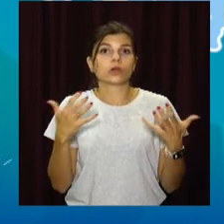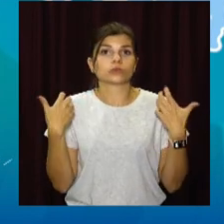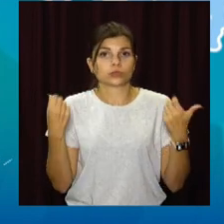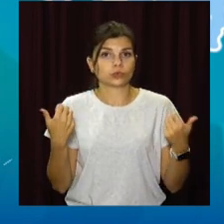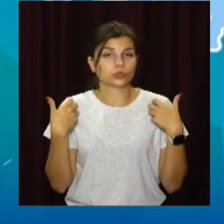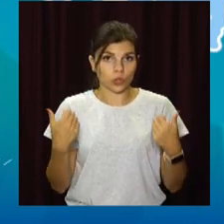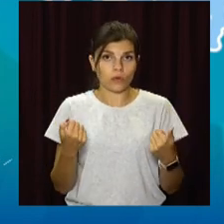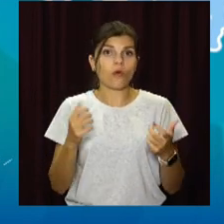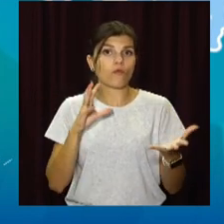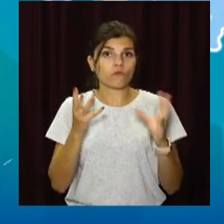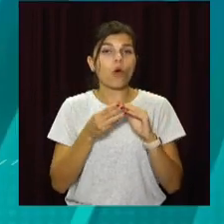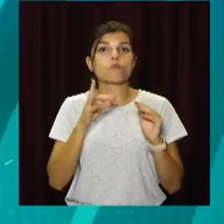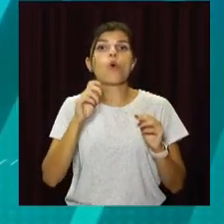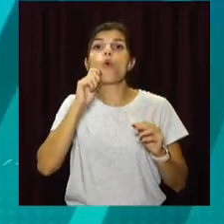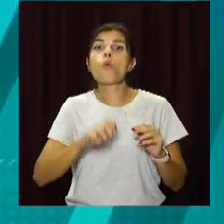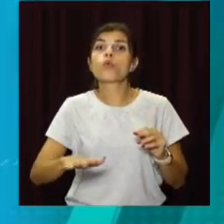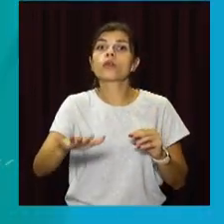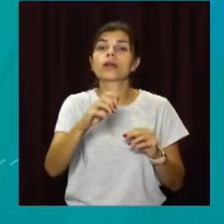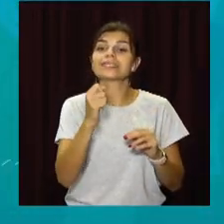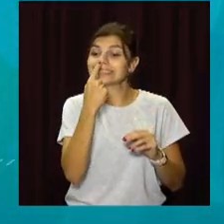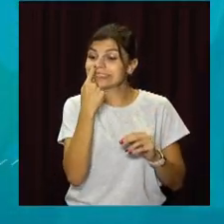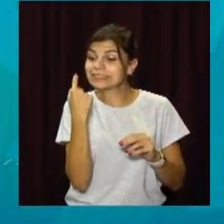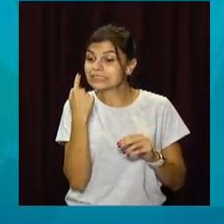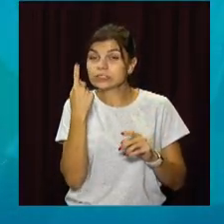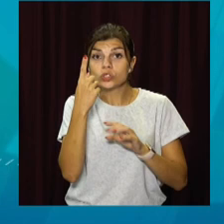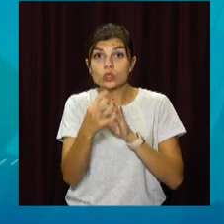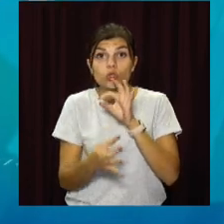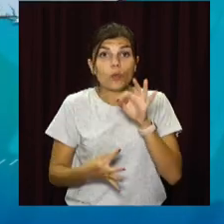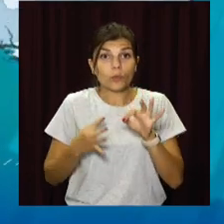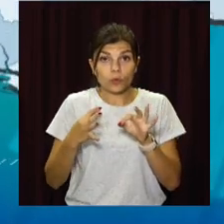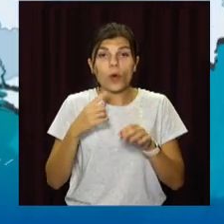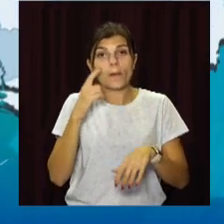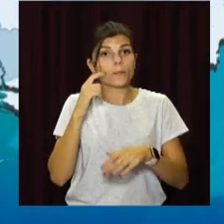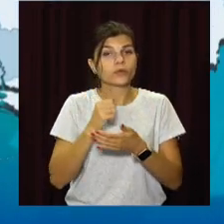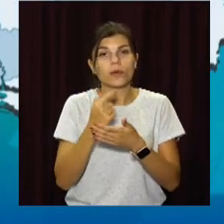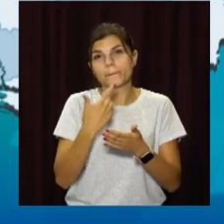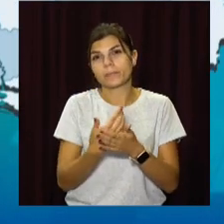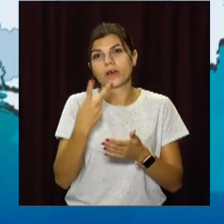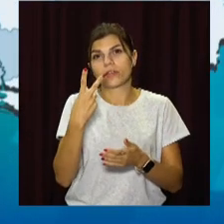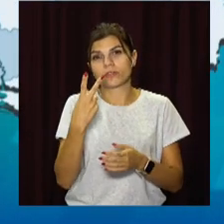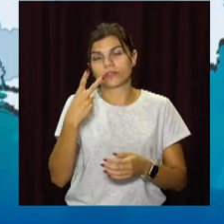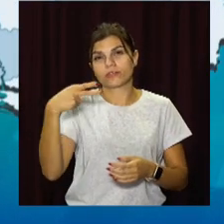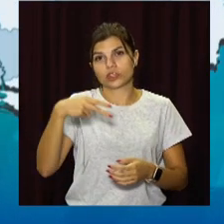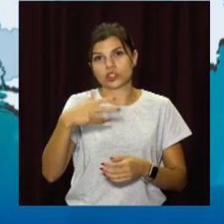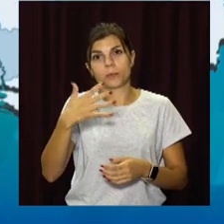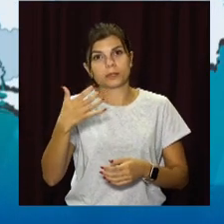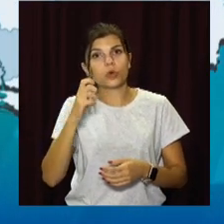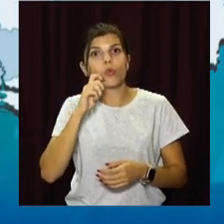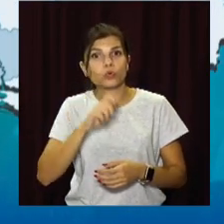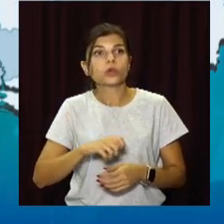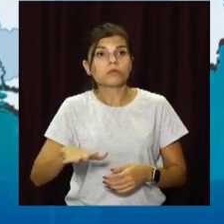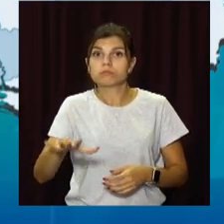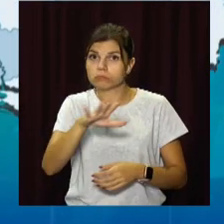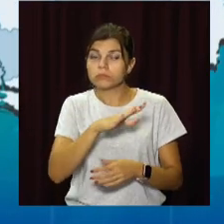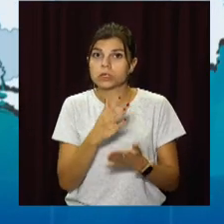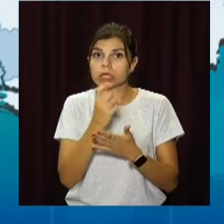недугу. Загалом по Україні за попередню добу коронавірусну інфекцію підтвердили у майже 2,5 тисяч українців.